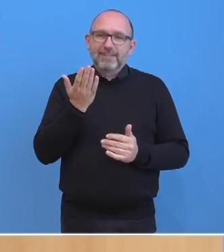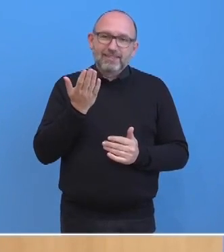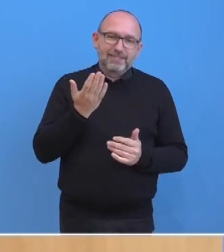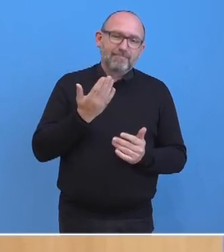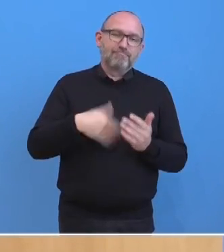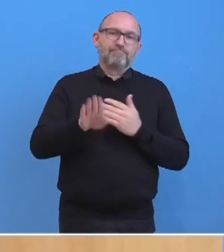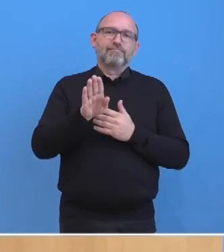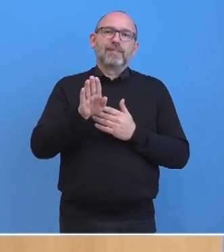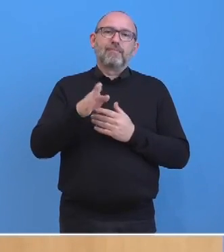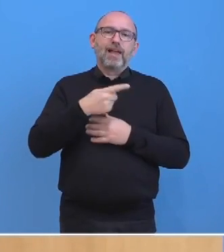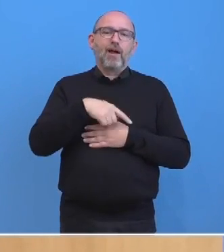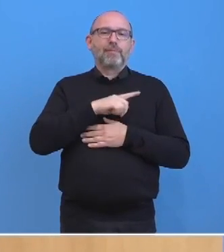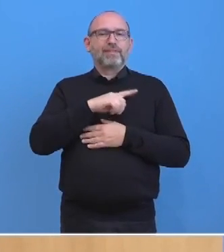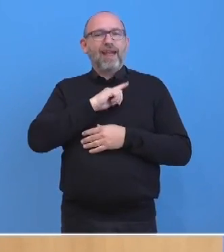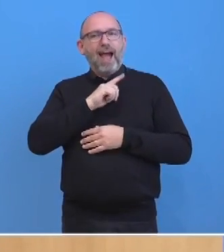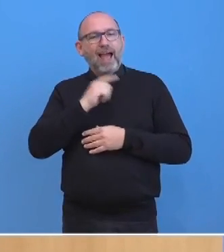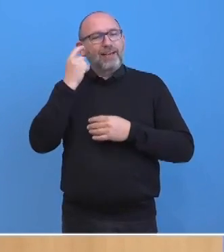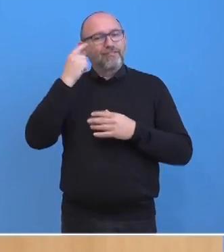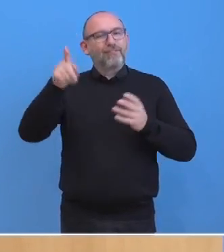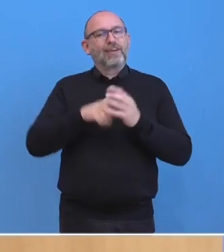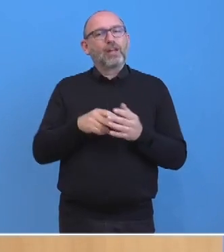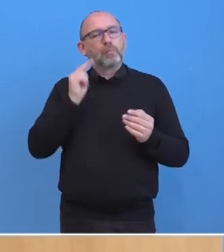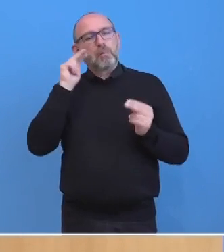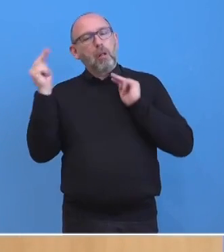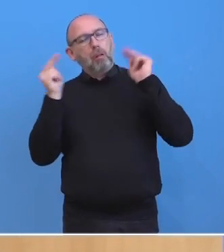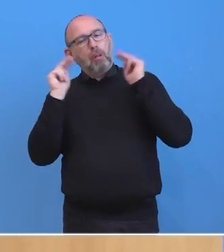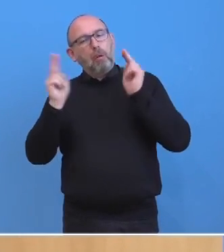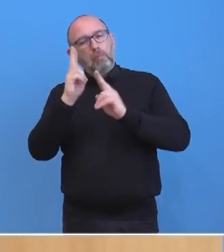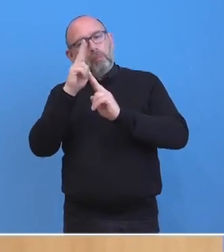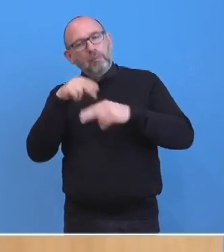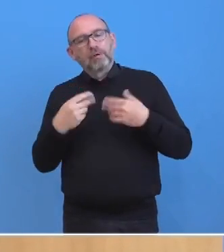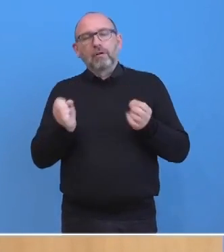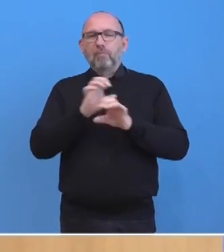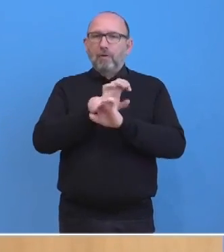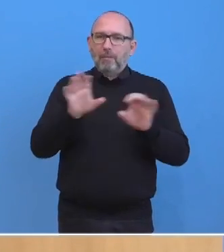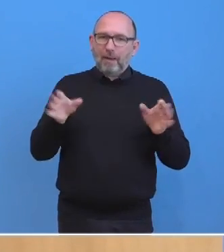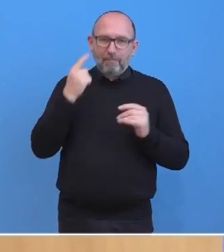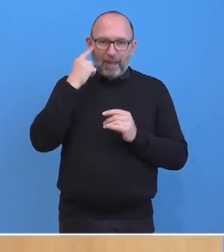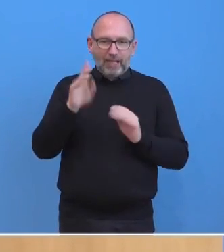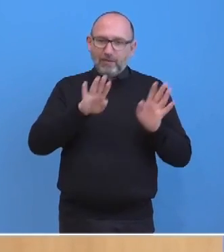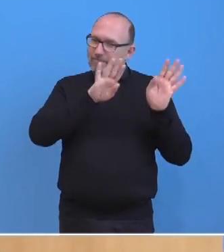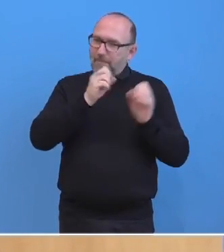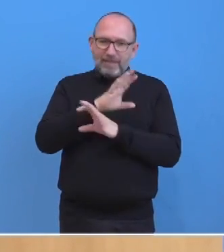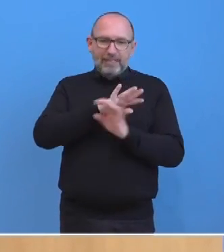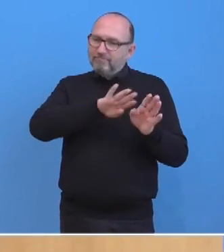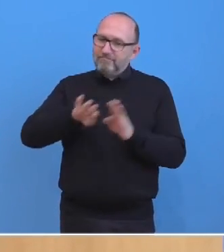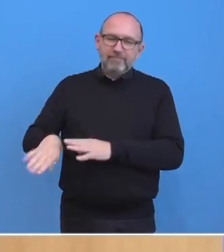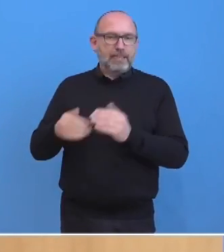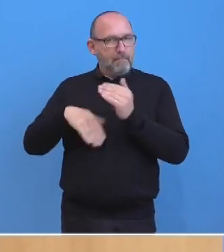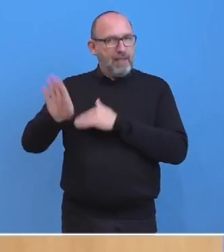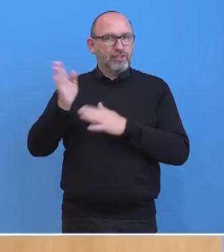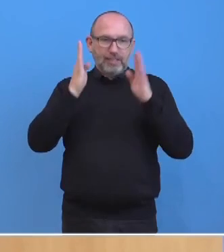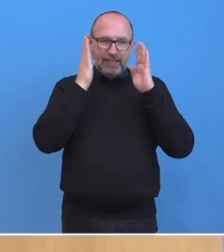eigenwillig die Wahrheit auslegenden und manchmal eher auf Propaganda ausgelegten Medien nicht weiter zunimmt.